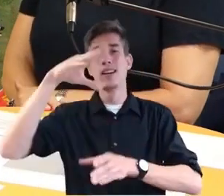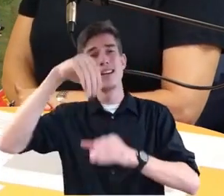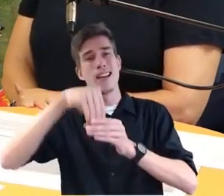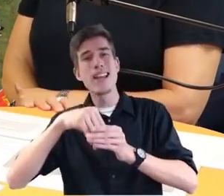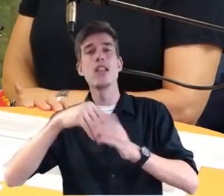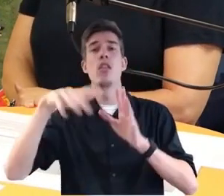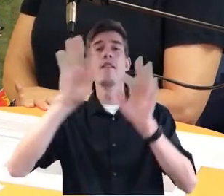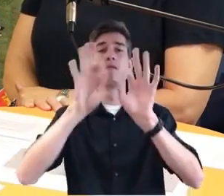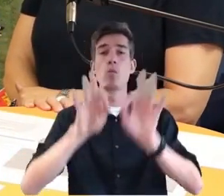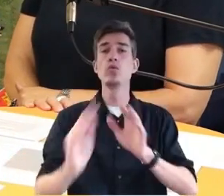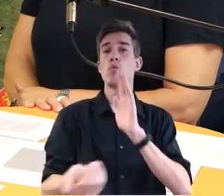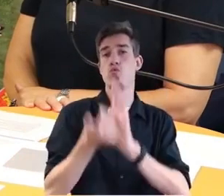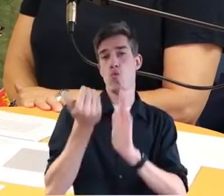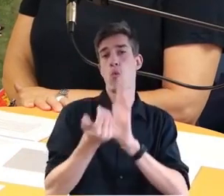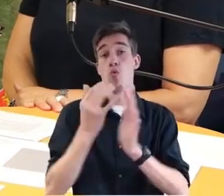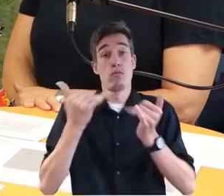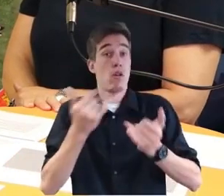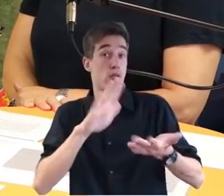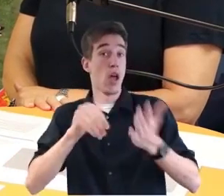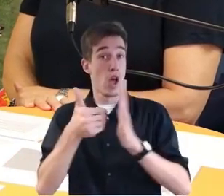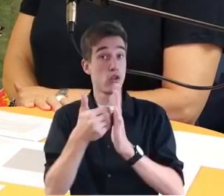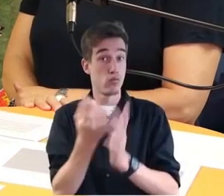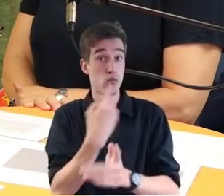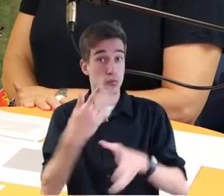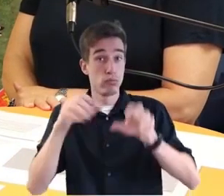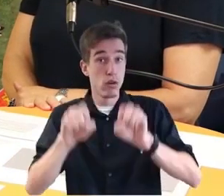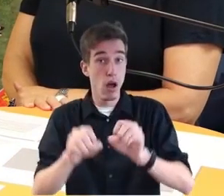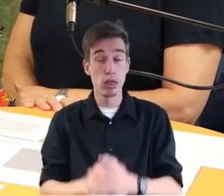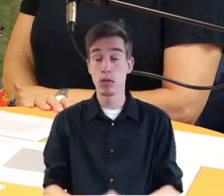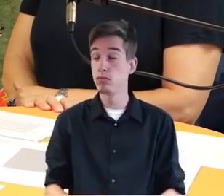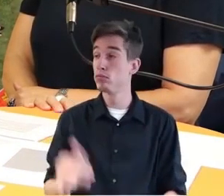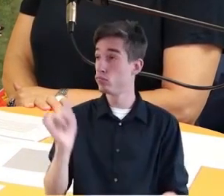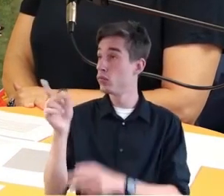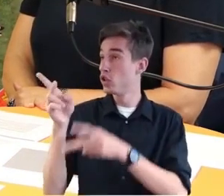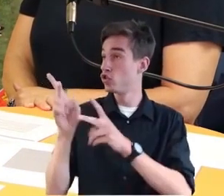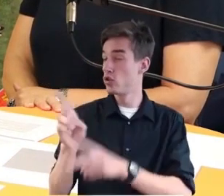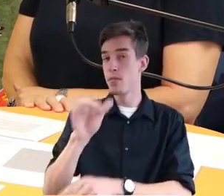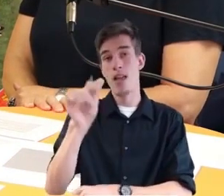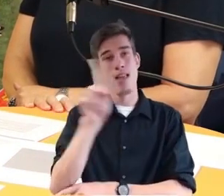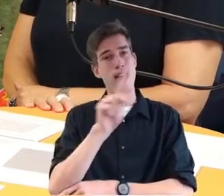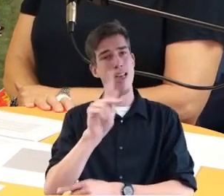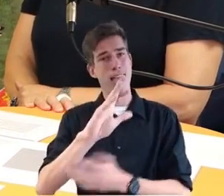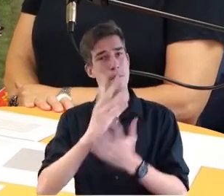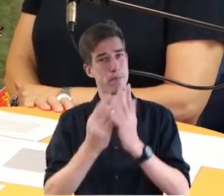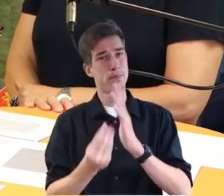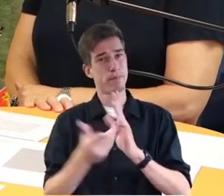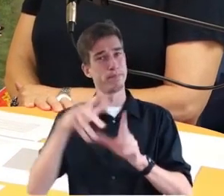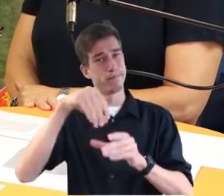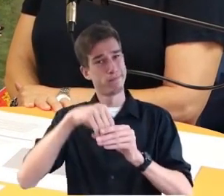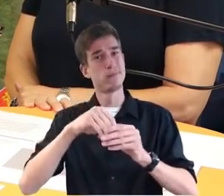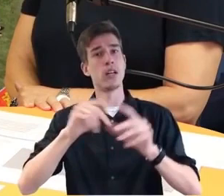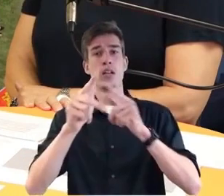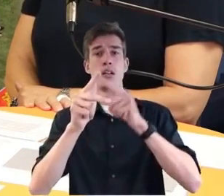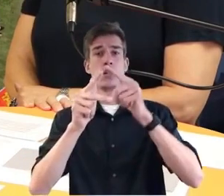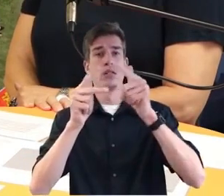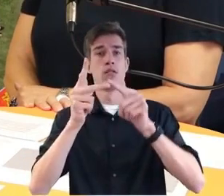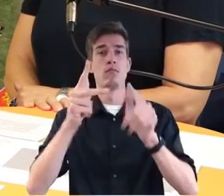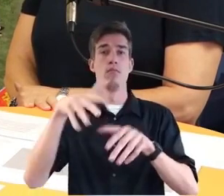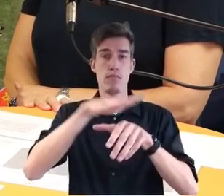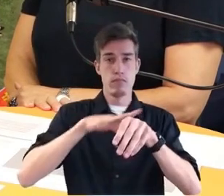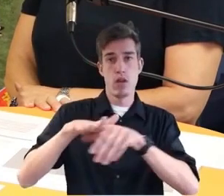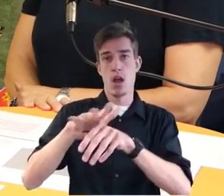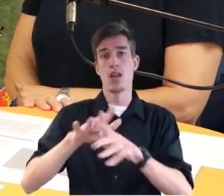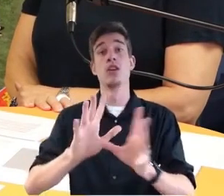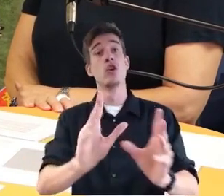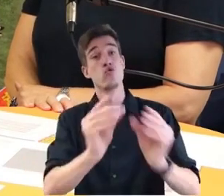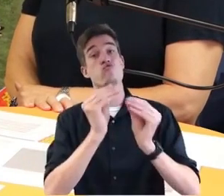wir jetzt auch irgendwie anbieten können. Richtig, genau. Also die App besteht im Prinzip aus drei großen Bereichen. Das ist der